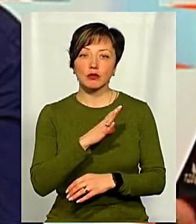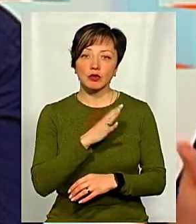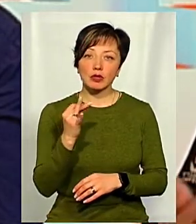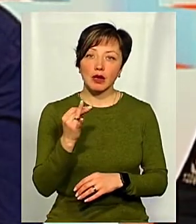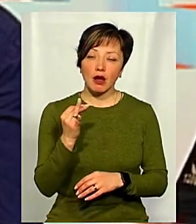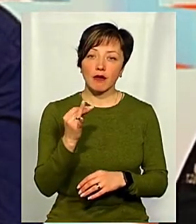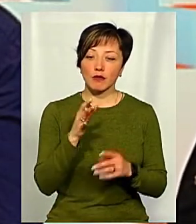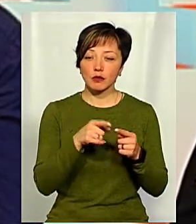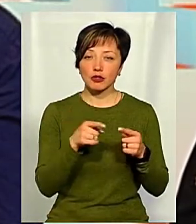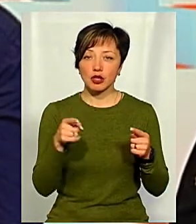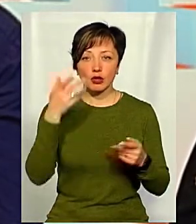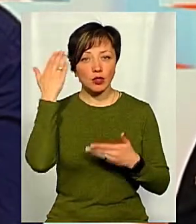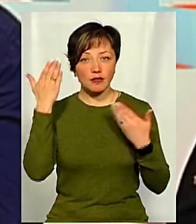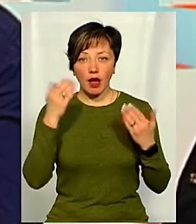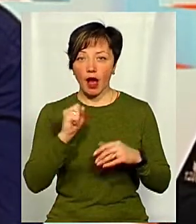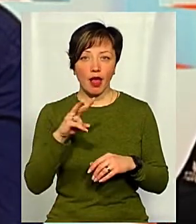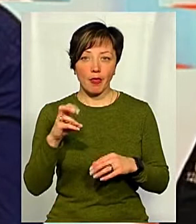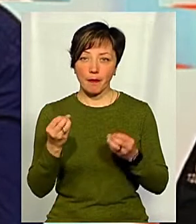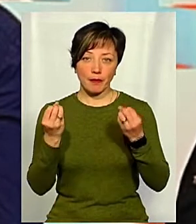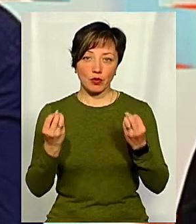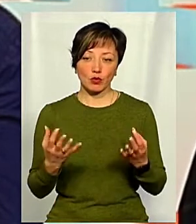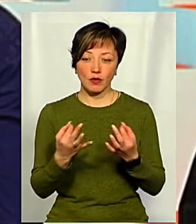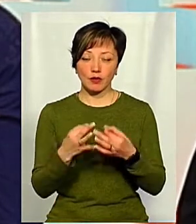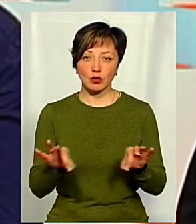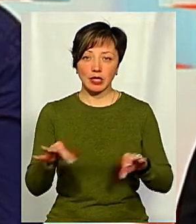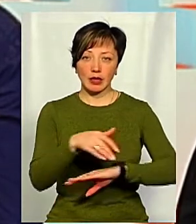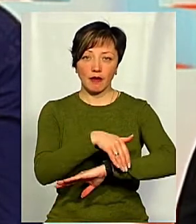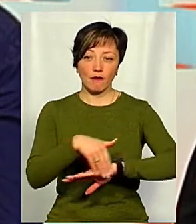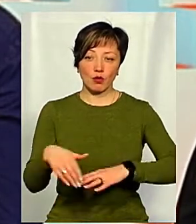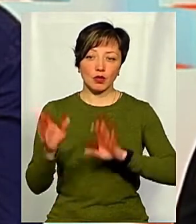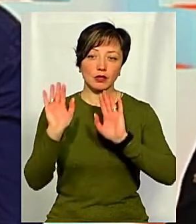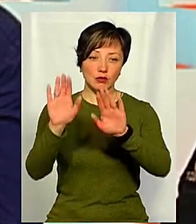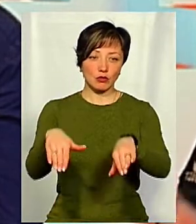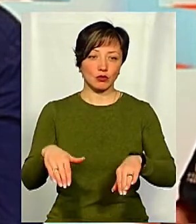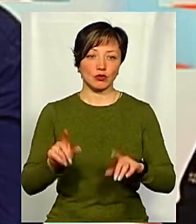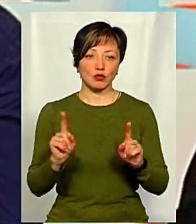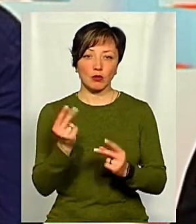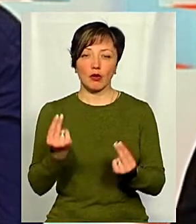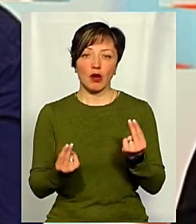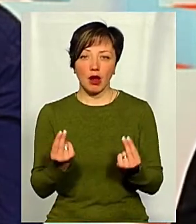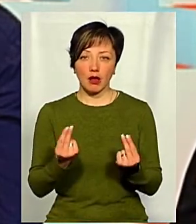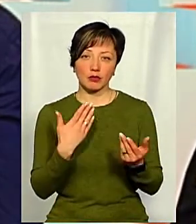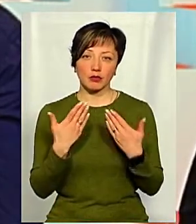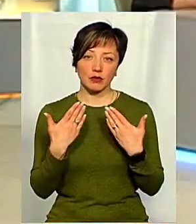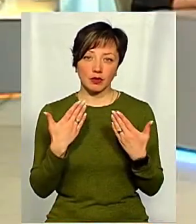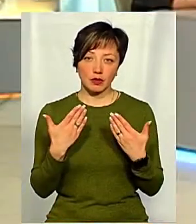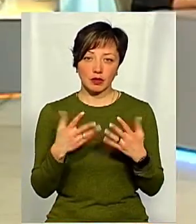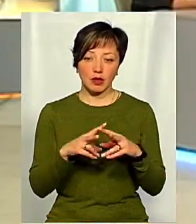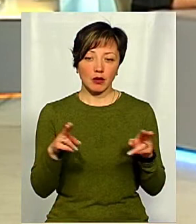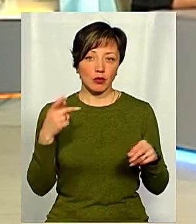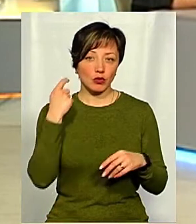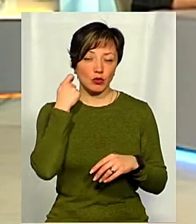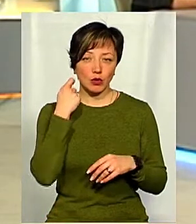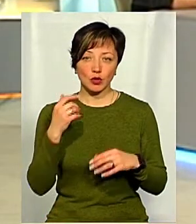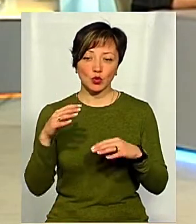цікаво під час дозвілля, а не просто відпустити дитину на вулицю для того, щоб вона погралася, поспілкувалася своїми